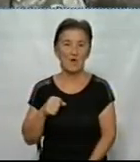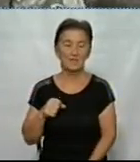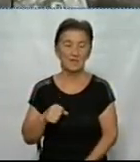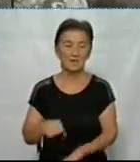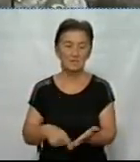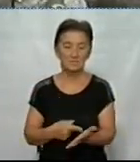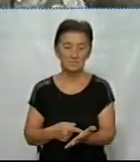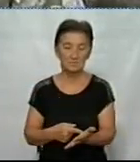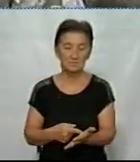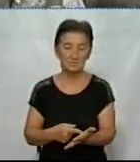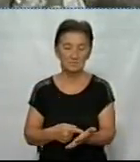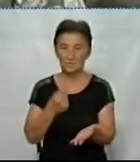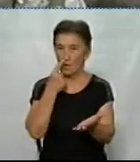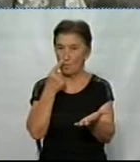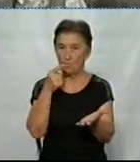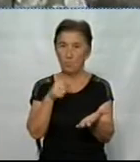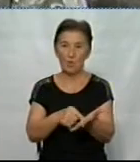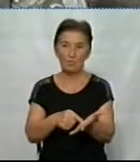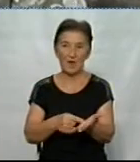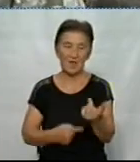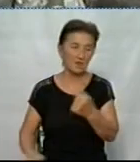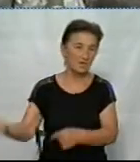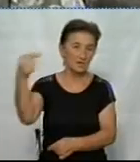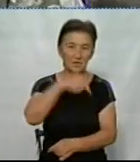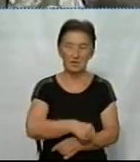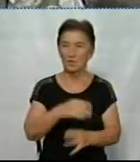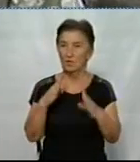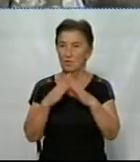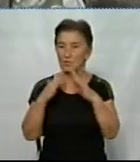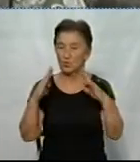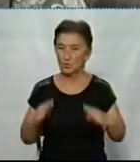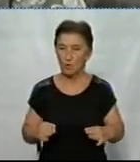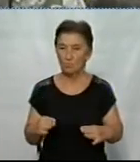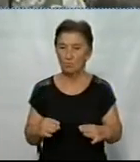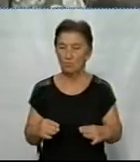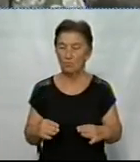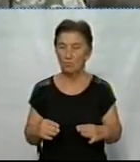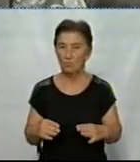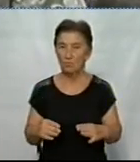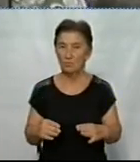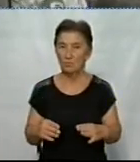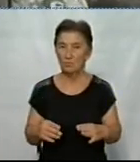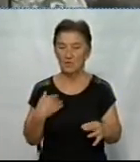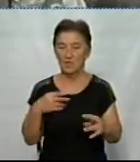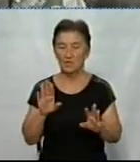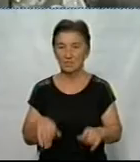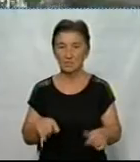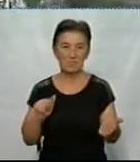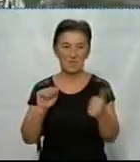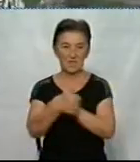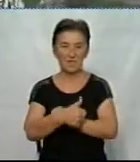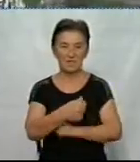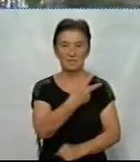Потрапив, скажімо так, додому, я по обміну. Нас тоді міняли 25 на 25.